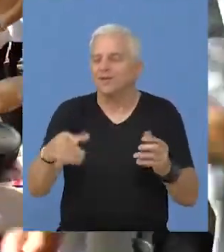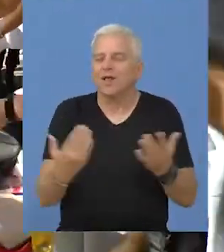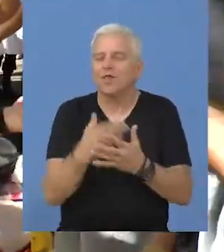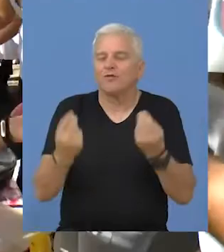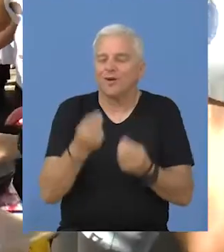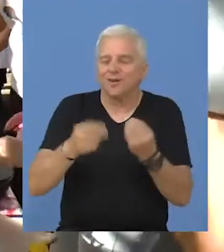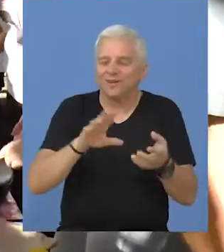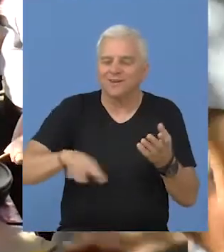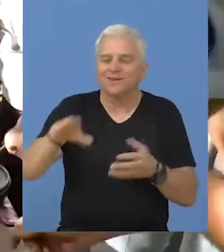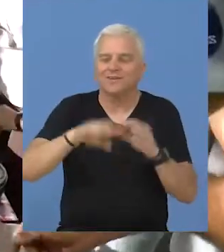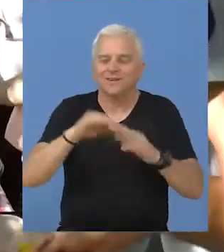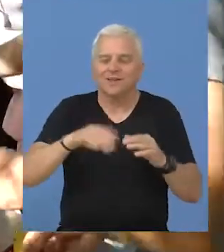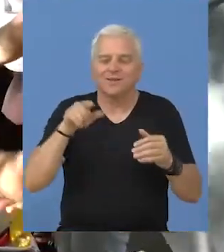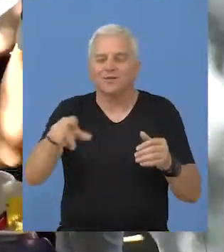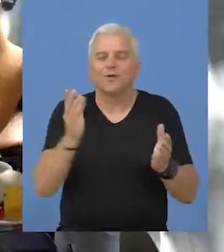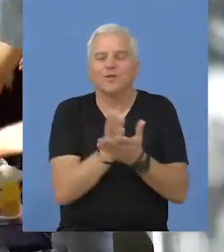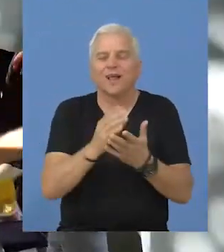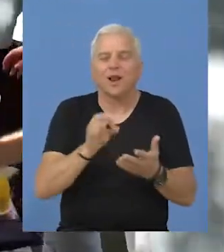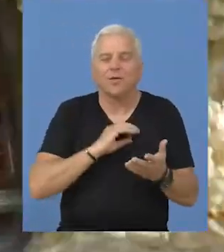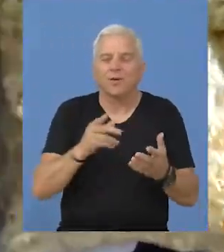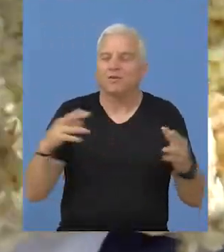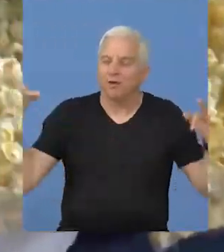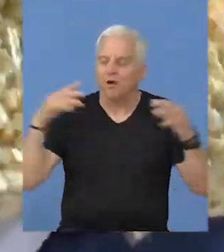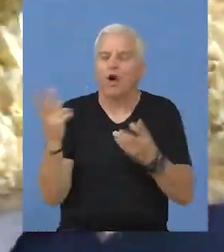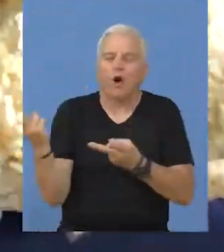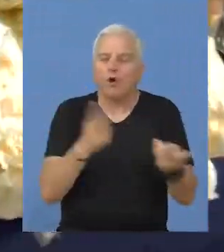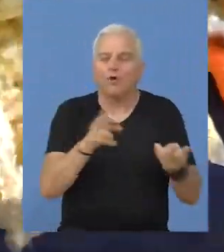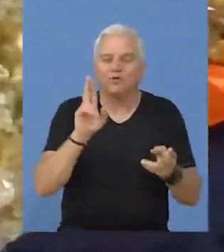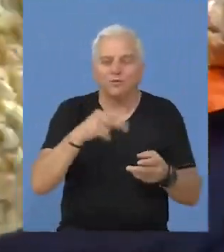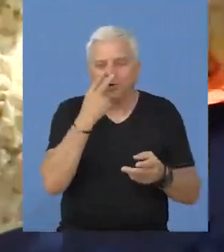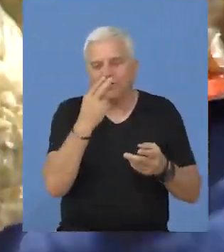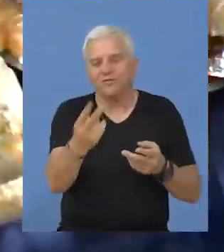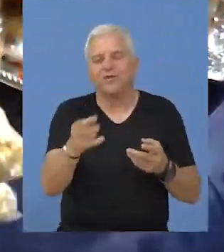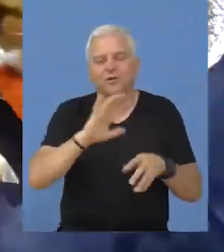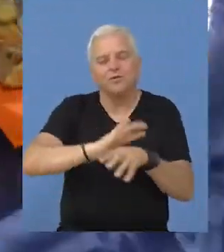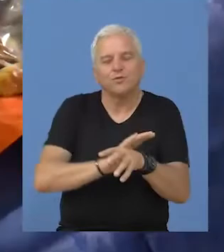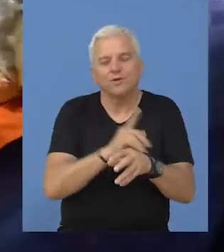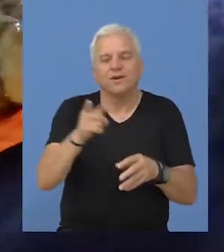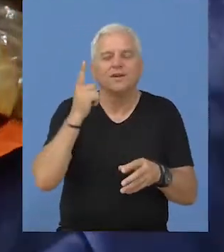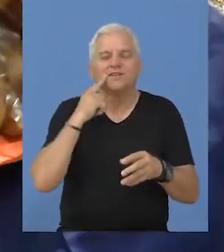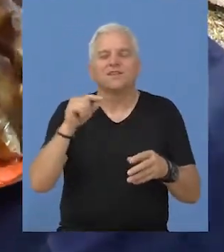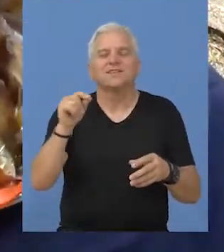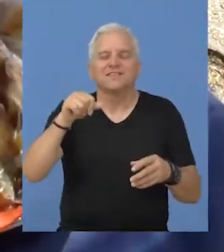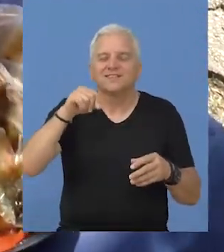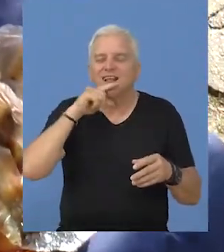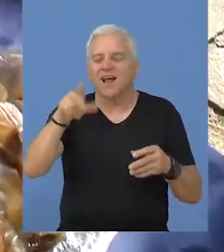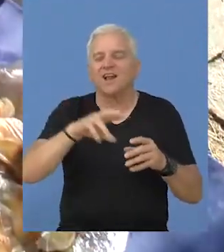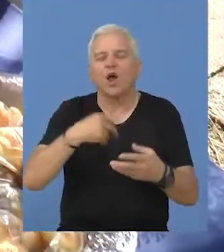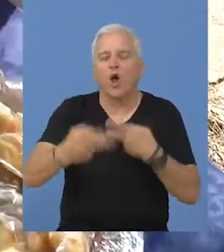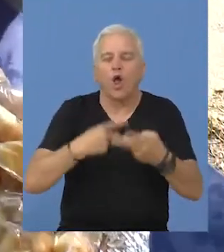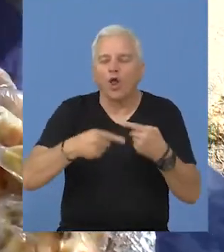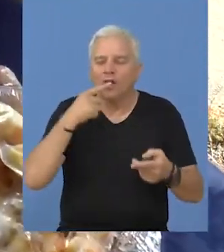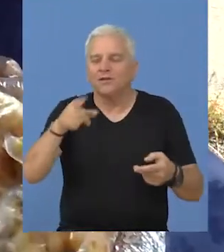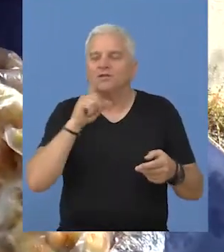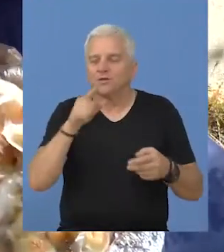kod novo izgrađenog igrališta u tom delu Bečeja. Posetioci bazara imali su prilike da uživaju u slatkim i slanim